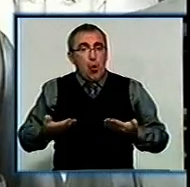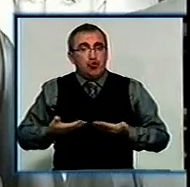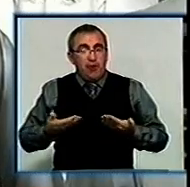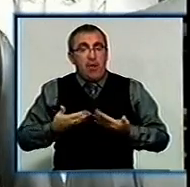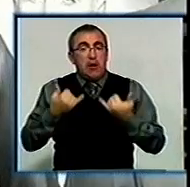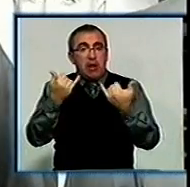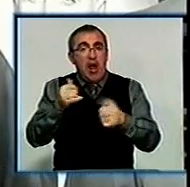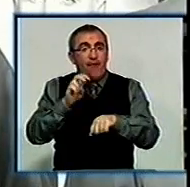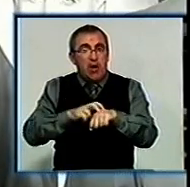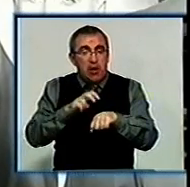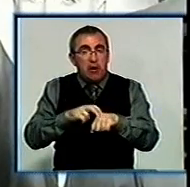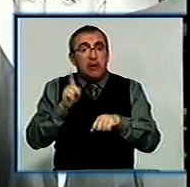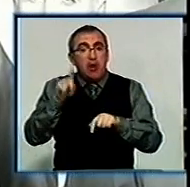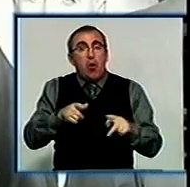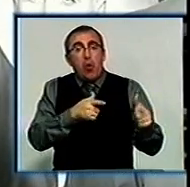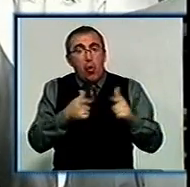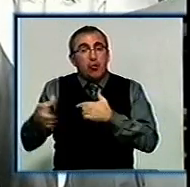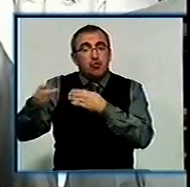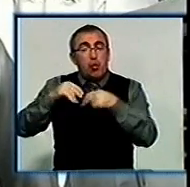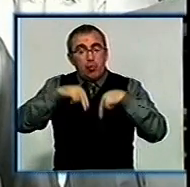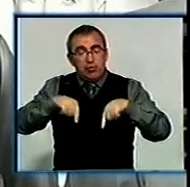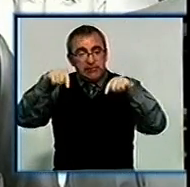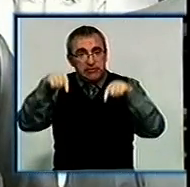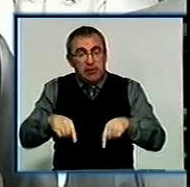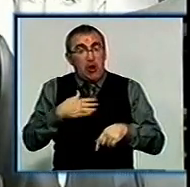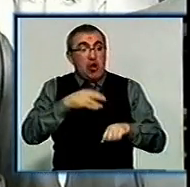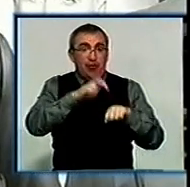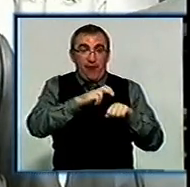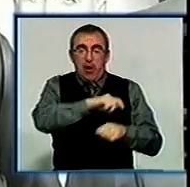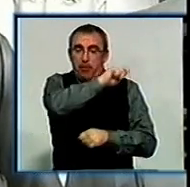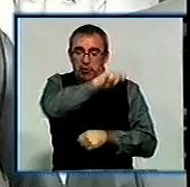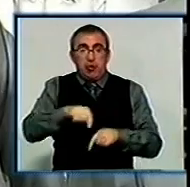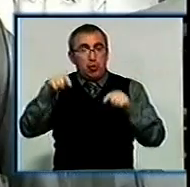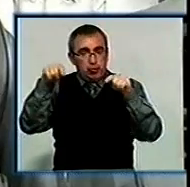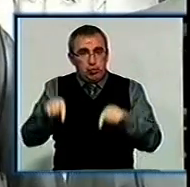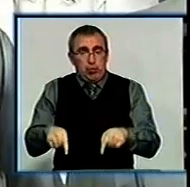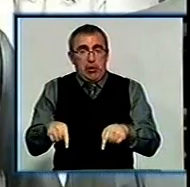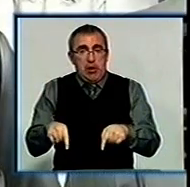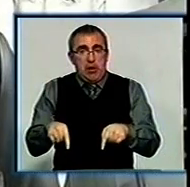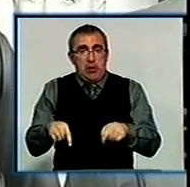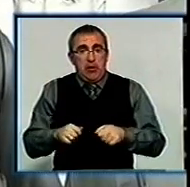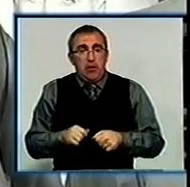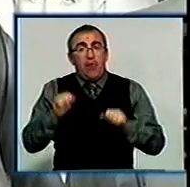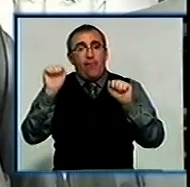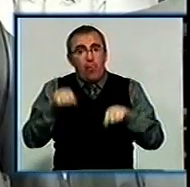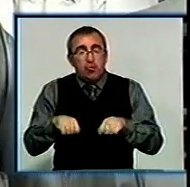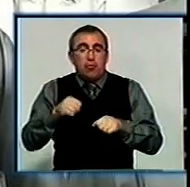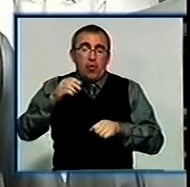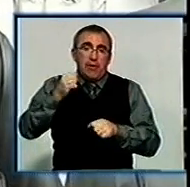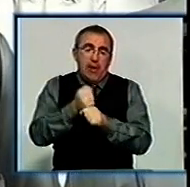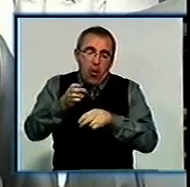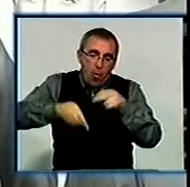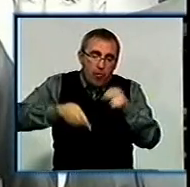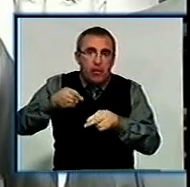врачей. Також ми готові співпрацювати тут, наші врачі готові приїжджати сюди, можливо робити операції,